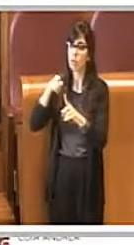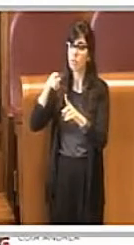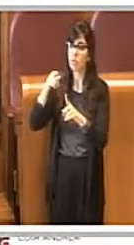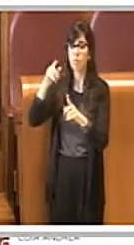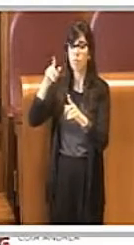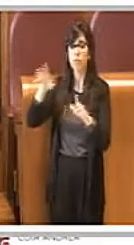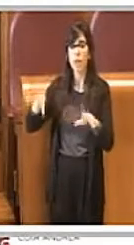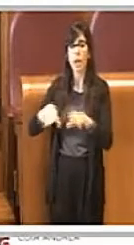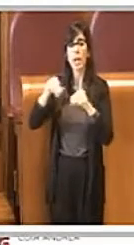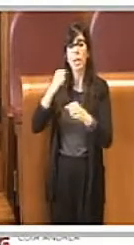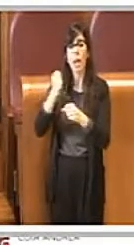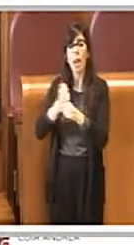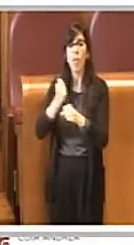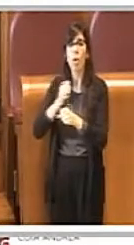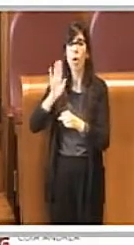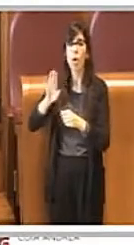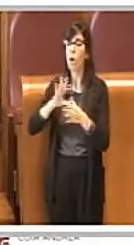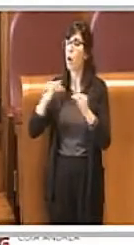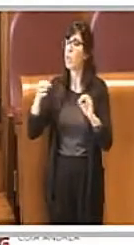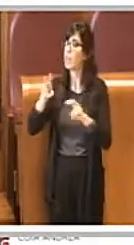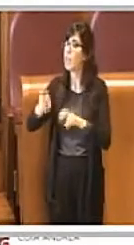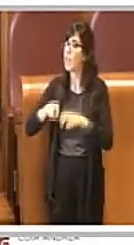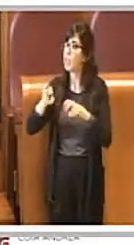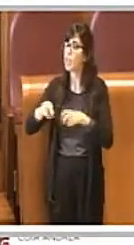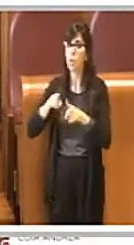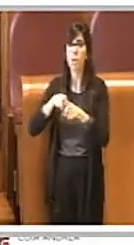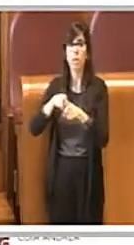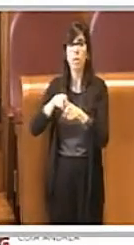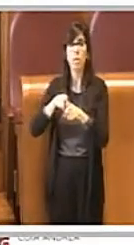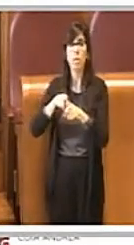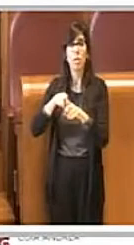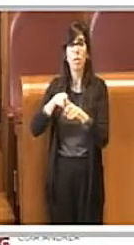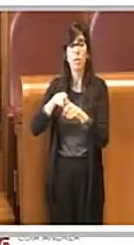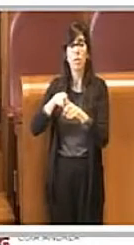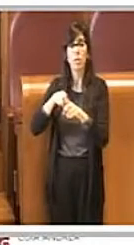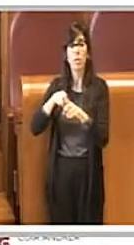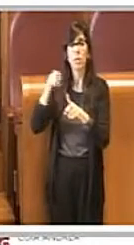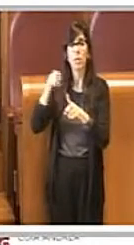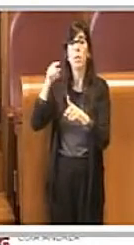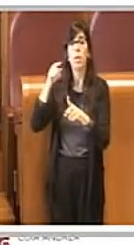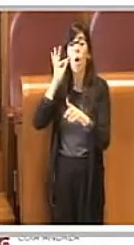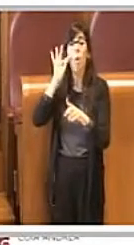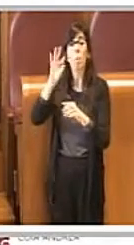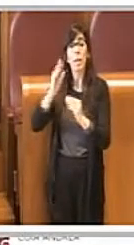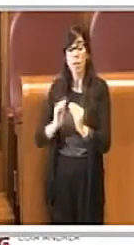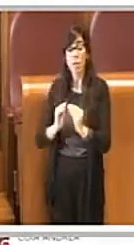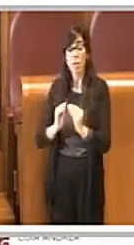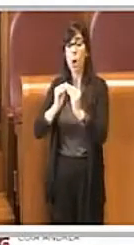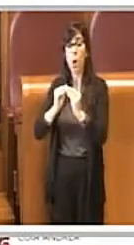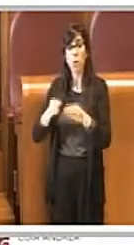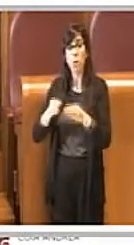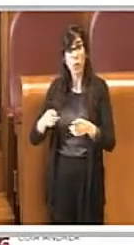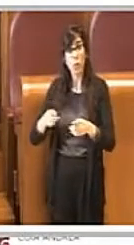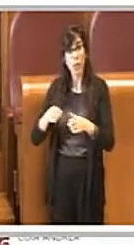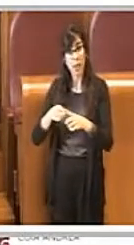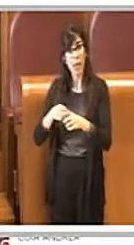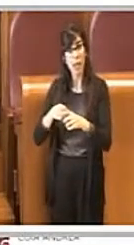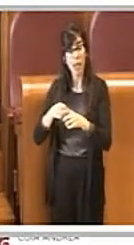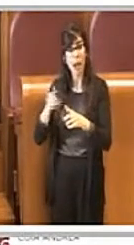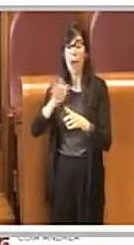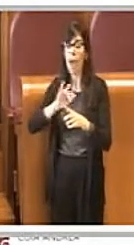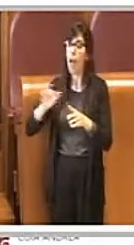Agrario che aveva venduto alla ZEIS. Per costruire, diciamo, oltre al cambio di